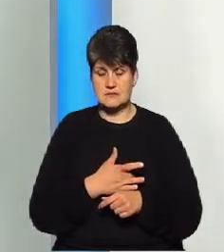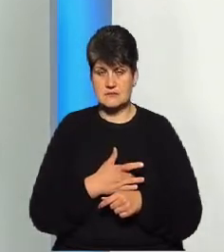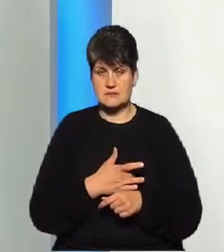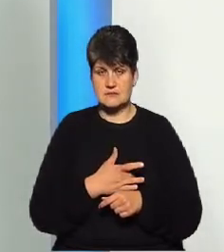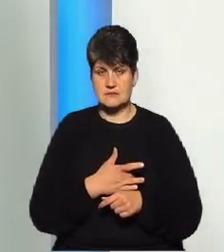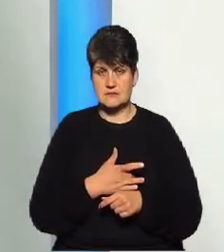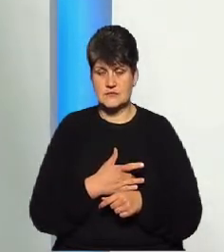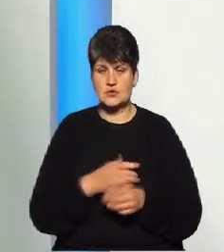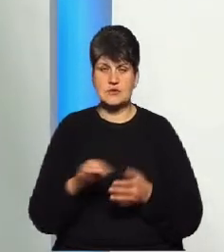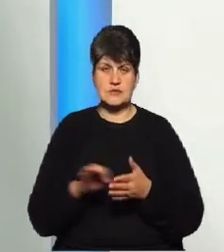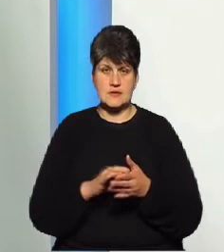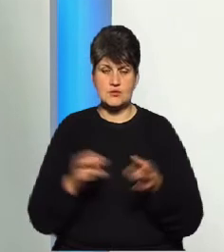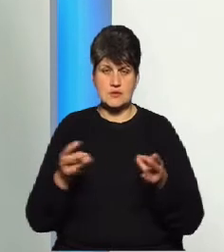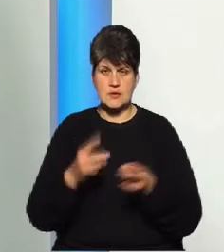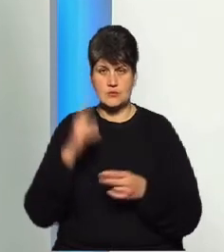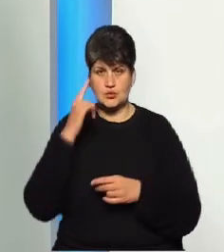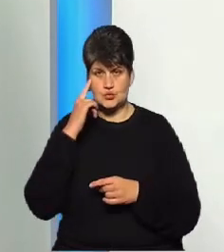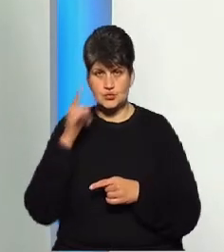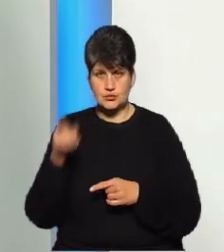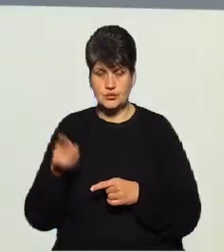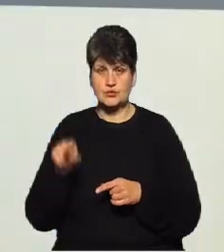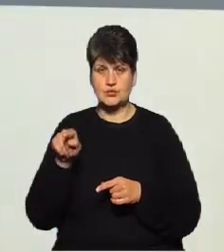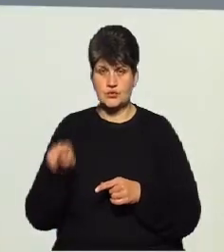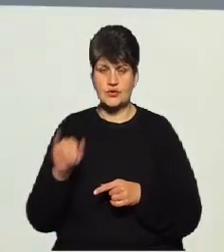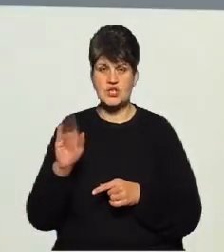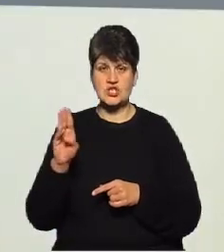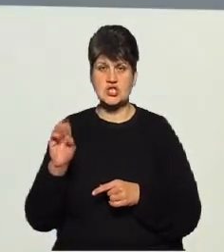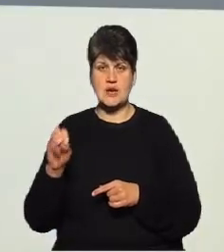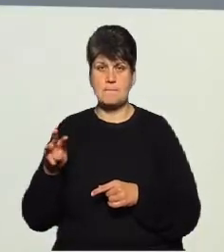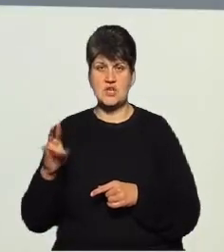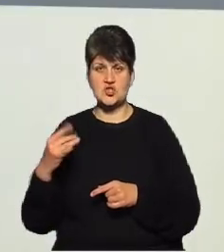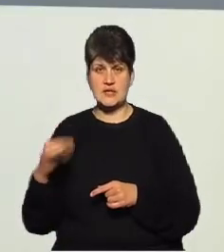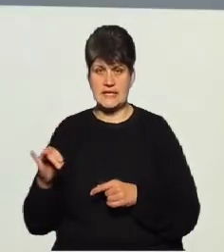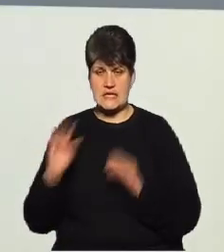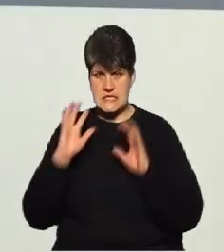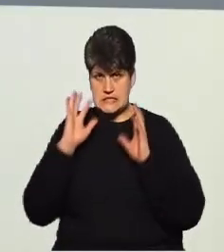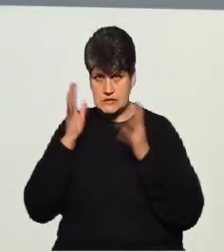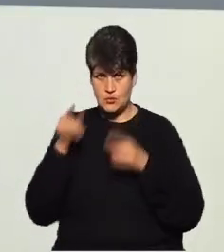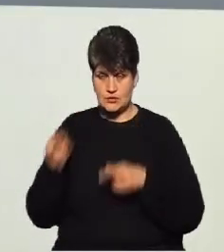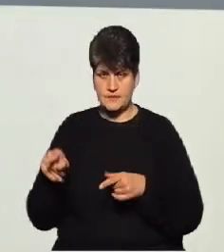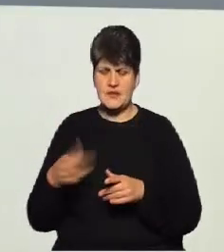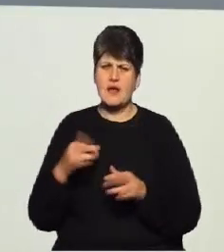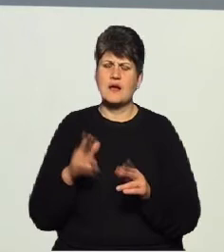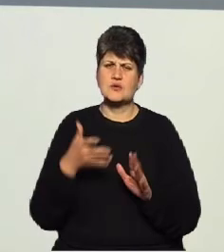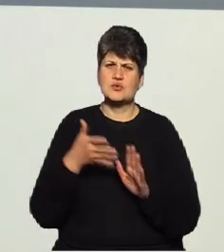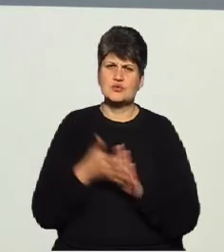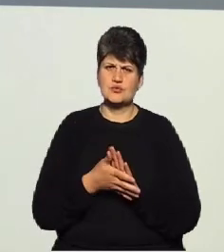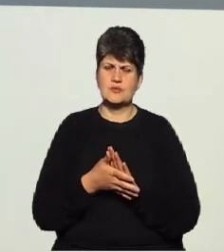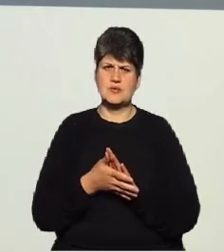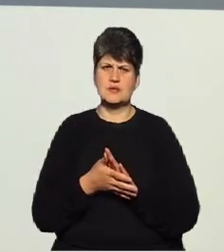найшвидше у нього стався ішемічний інсульт. А от, власне, як розрізнити ішемічний інсульт і інфаркт? Схожі вони?